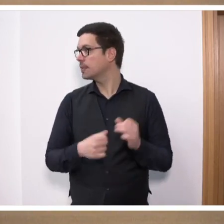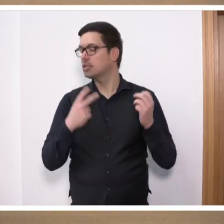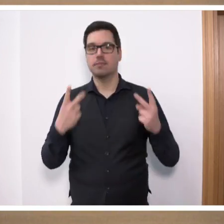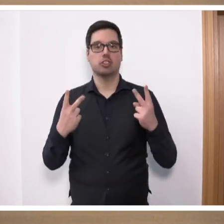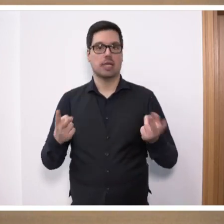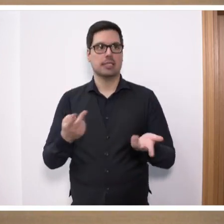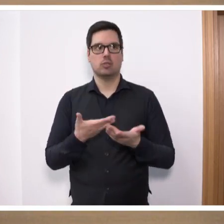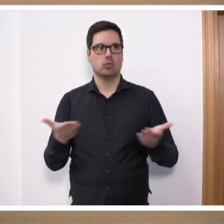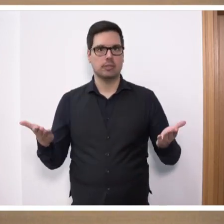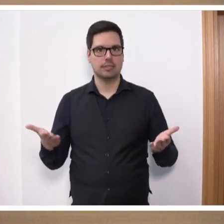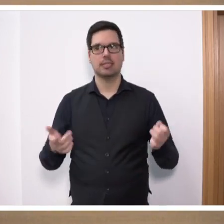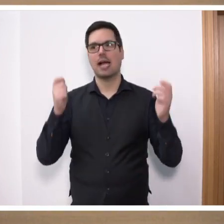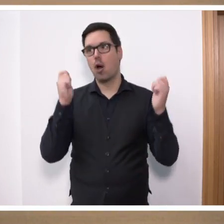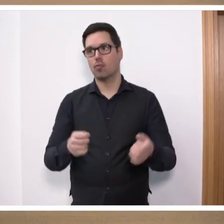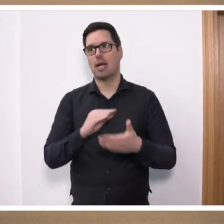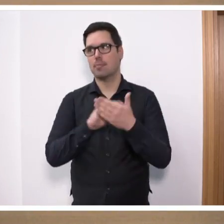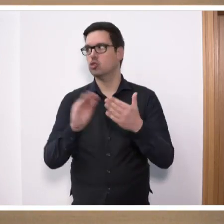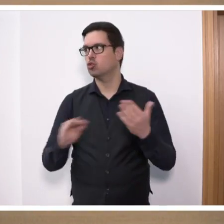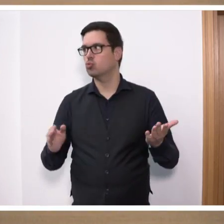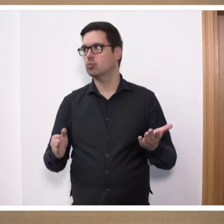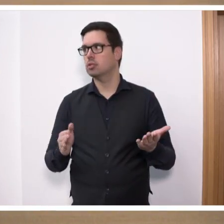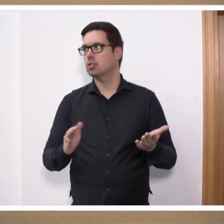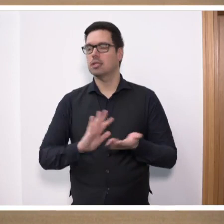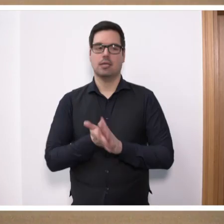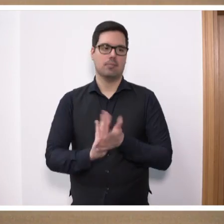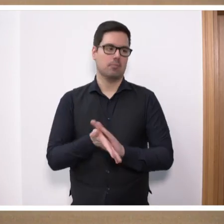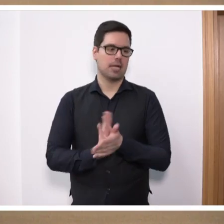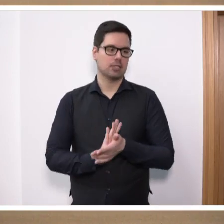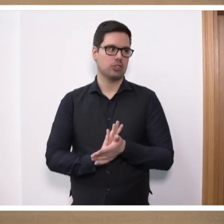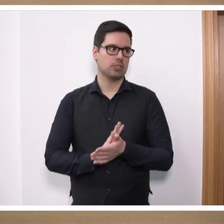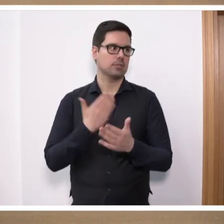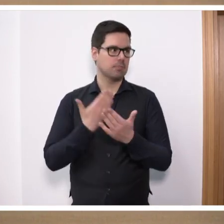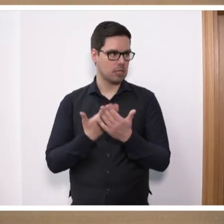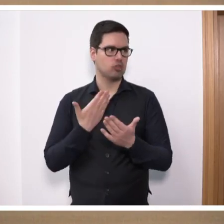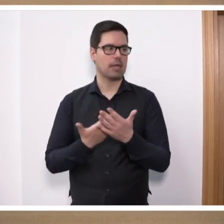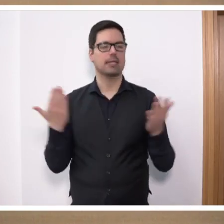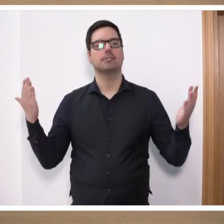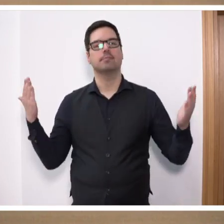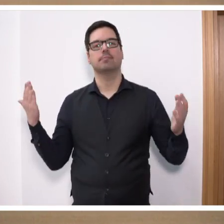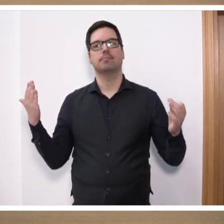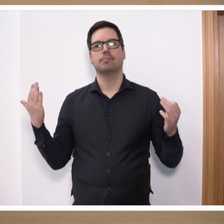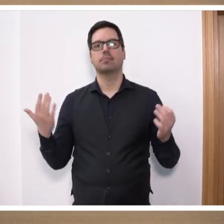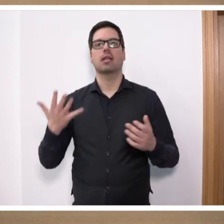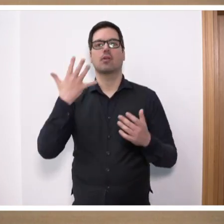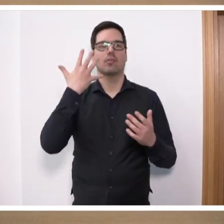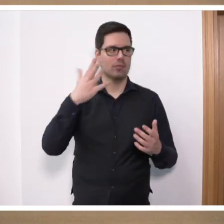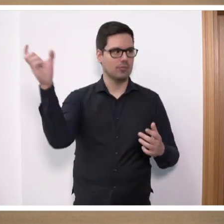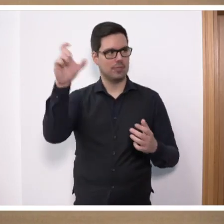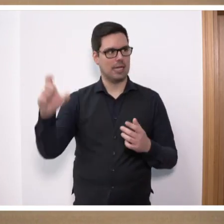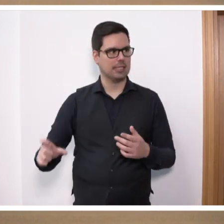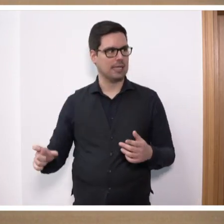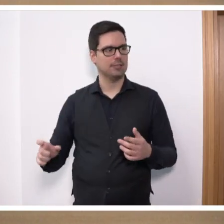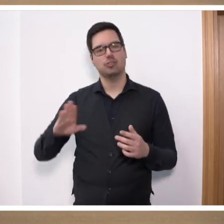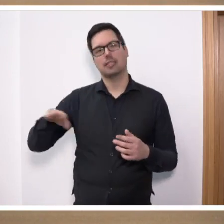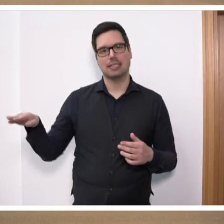ansonsten ist es Aufgabe der Schule. Ich sage mal ein praktisches Beispiel. Wenn fünf italienische Kinder zu mir in die